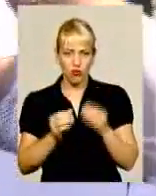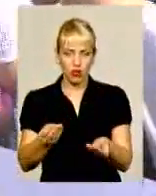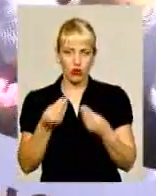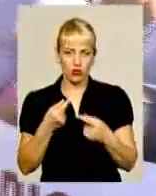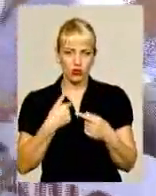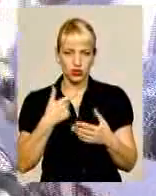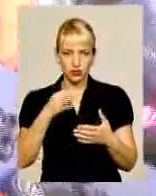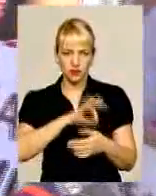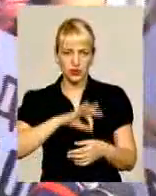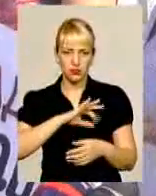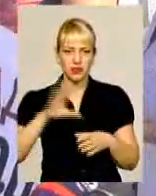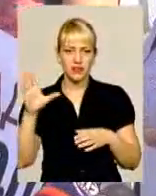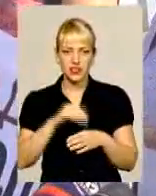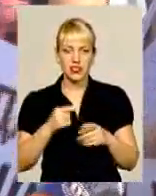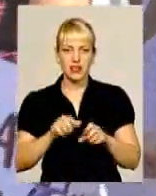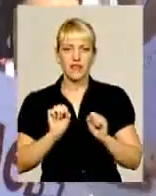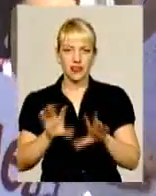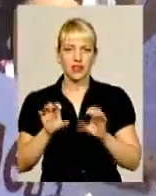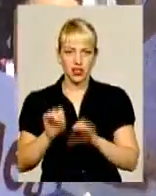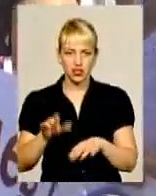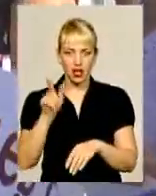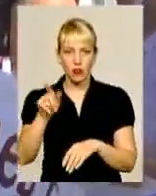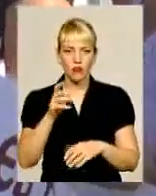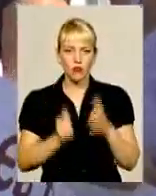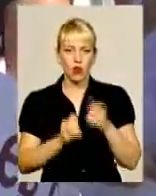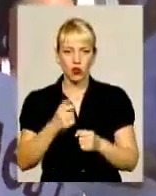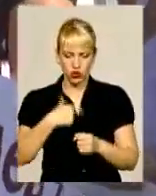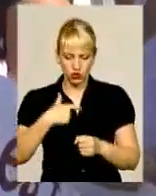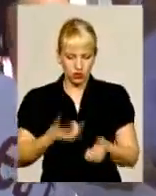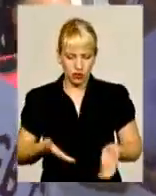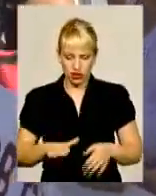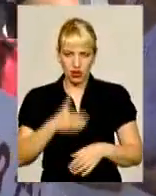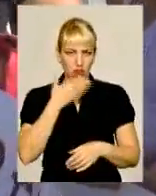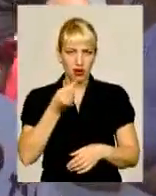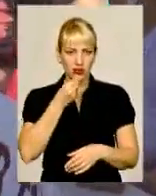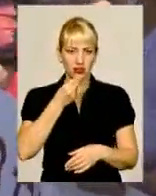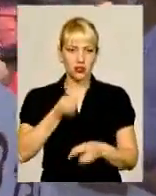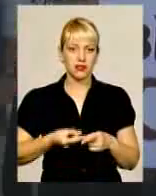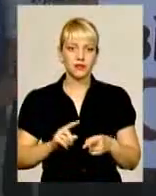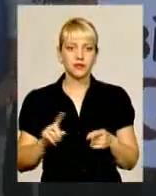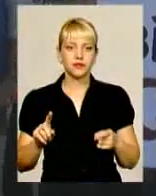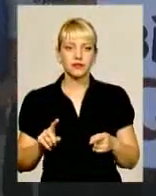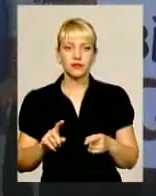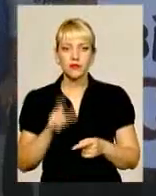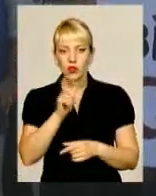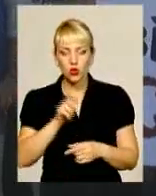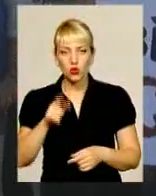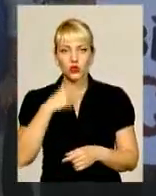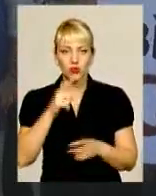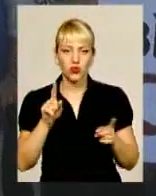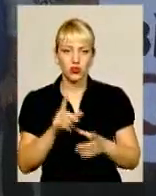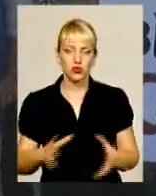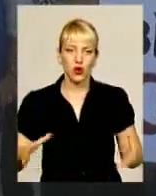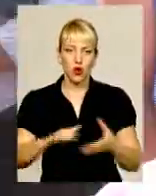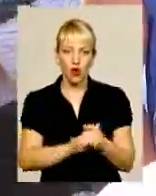Все віддаємо, все віддаємо, молоко повністю. Собі ніхто не покидає цього літру молока, все здають, бо гроші треба. Люди наголошують,